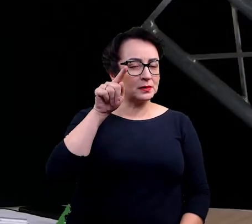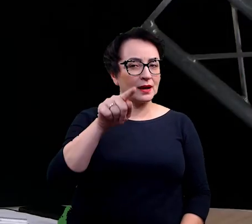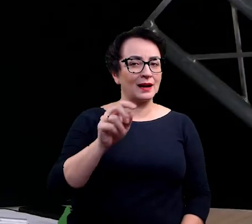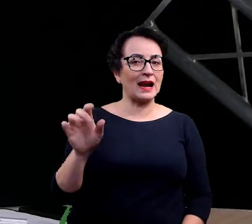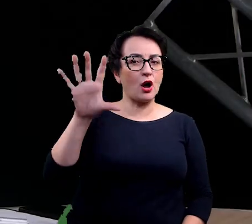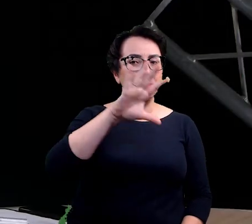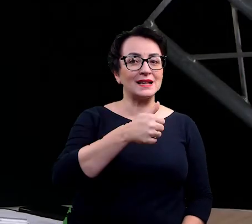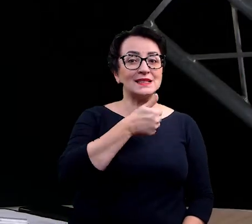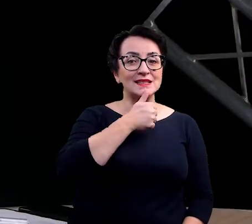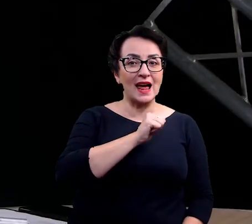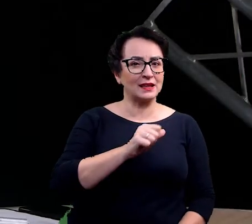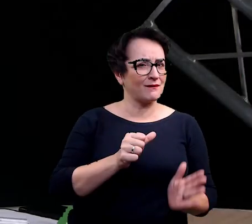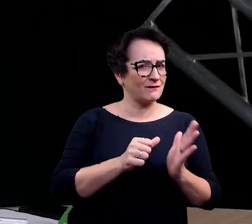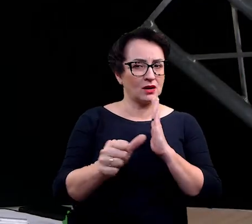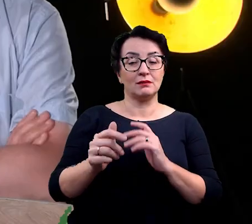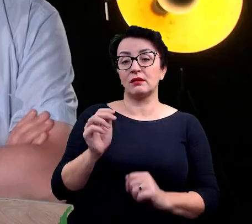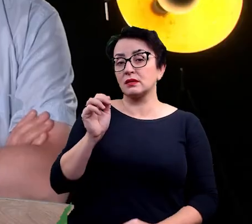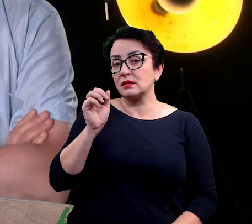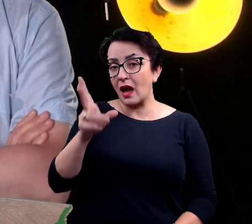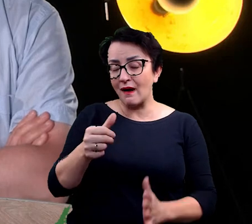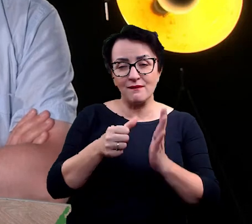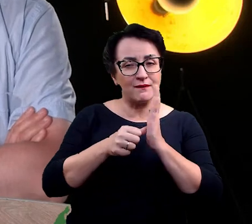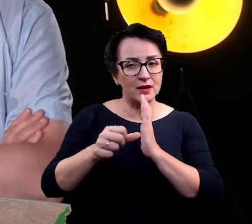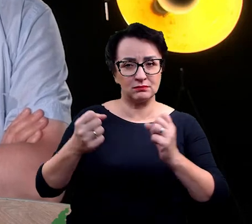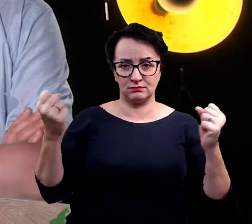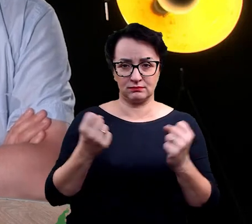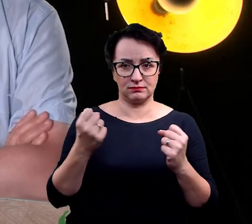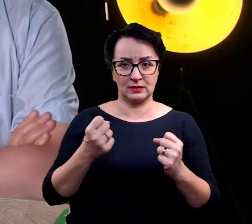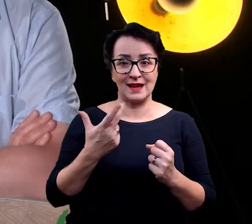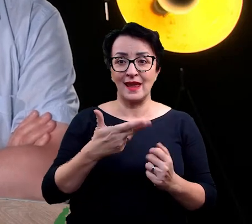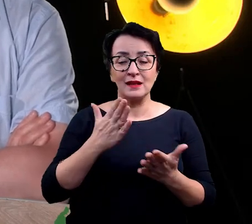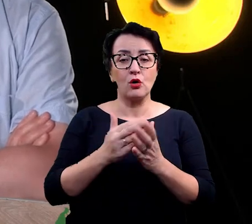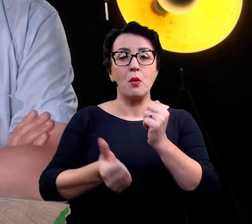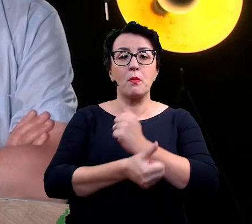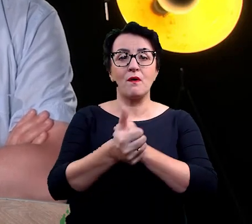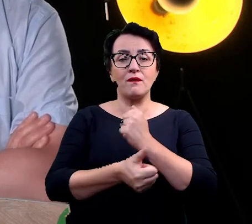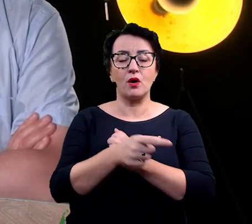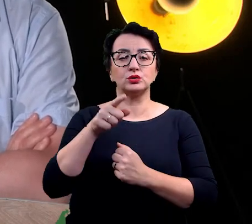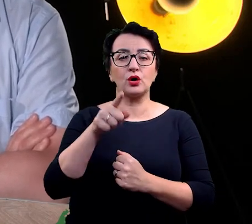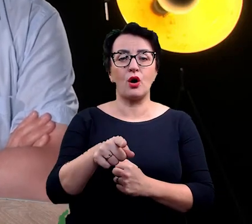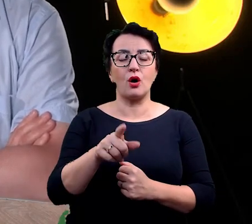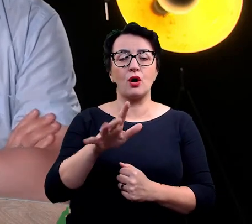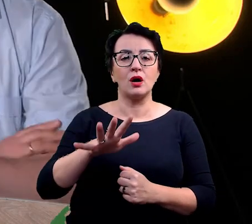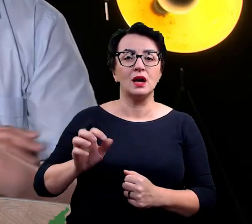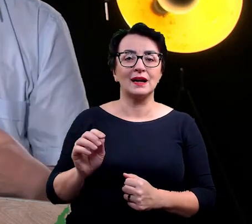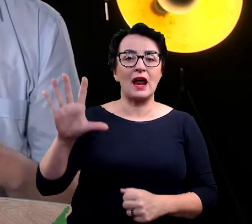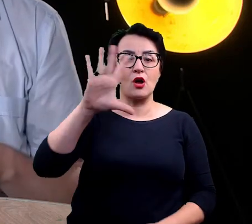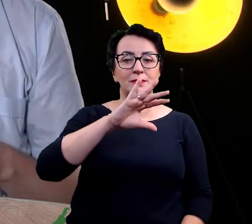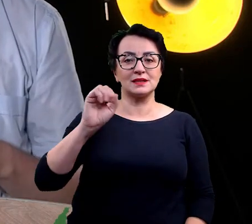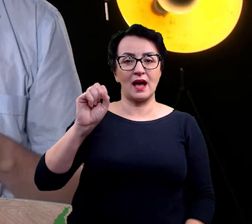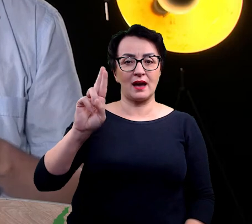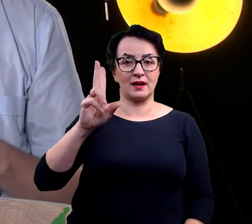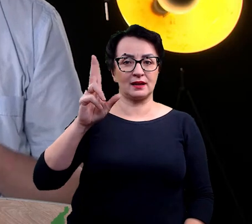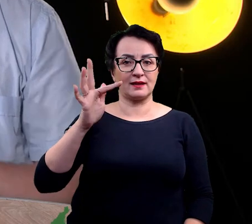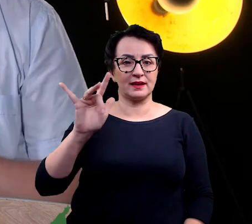unikalny w tej formie, która teraz jest. Tak, jest unikalny nie tylko pod względem tego, że jest to krajobraz arktyczny, ale jest to jeszcze krajobraz dodatkowo